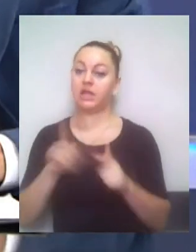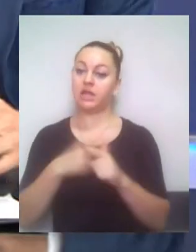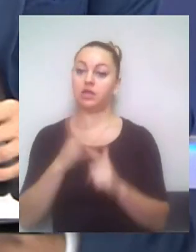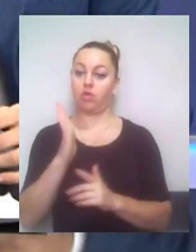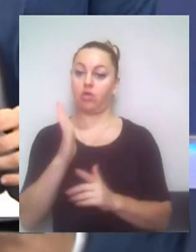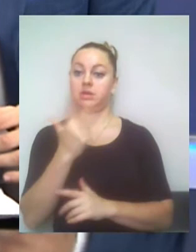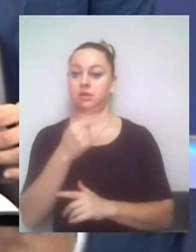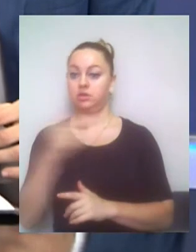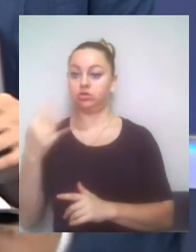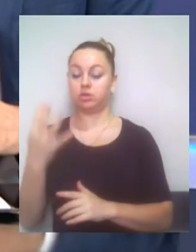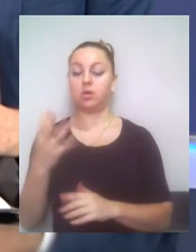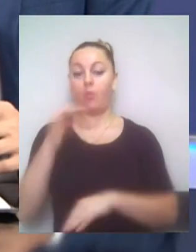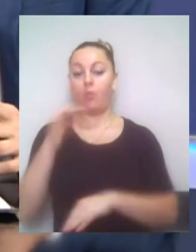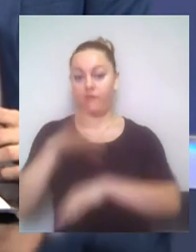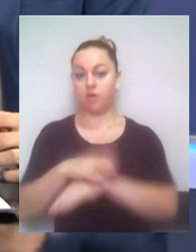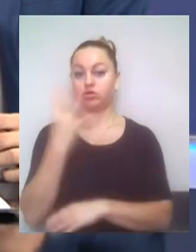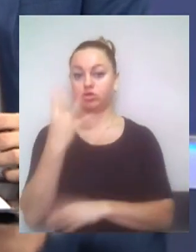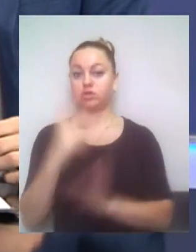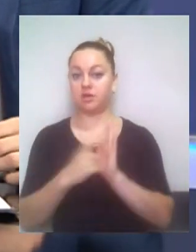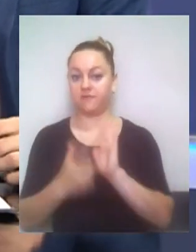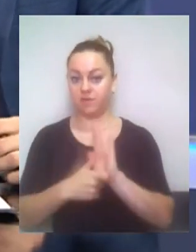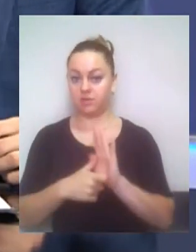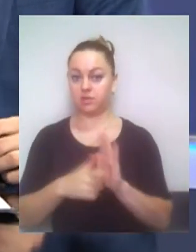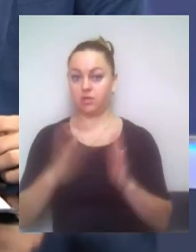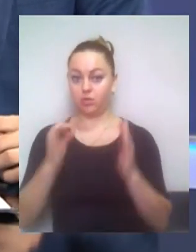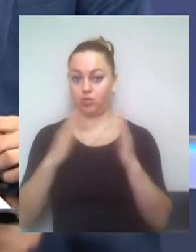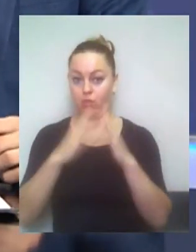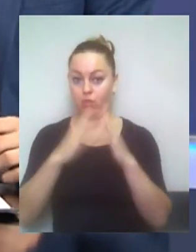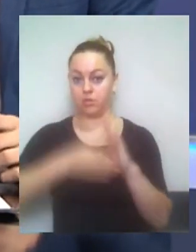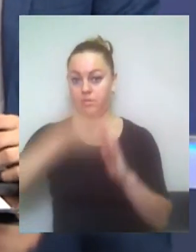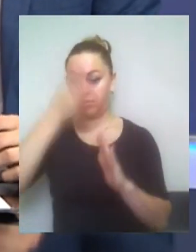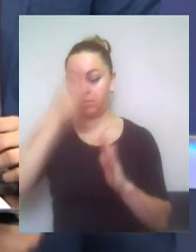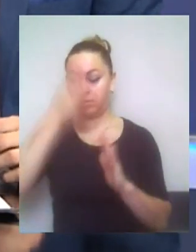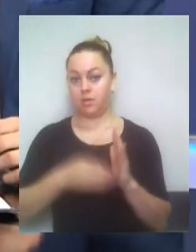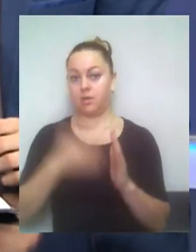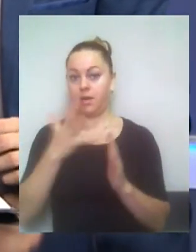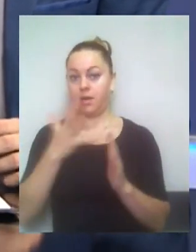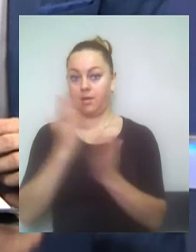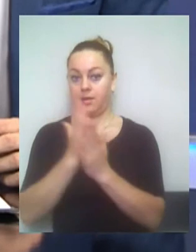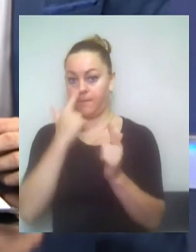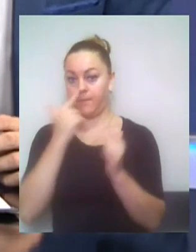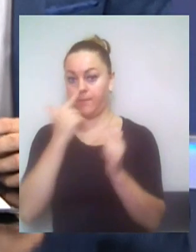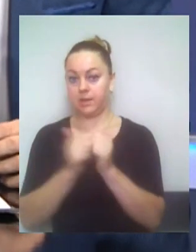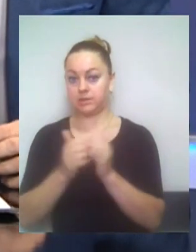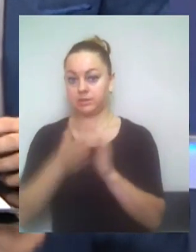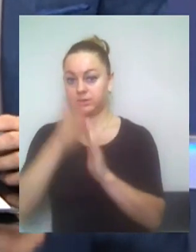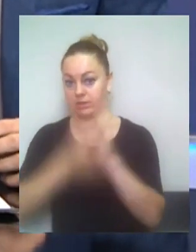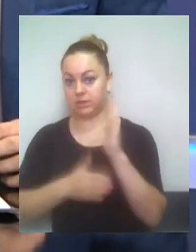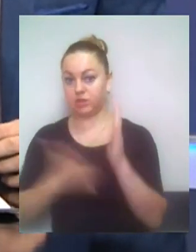чотири квартири існують у цій архії, яка примикає до стіни, поряд з якою